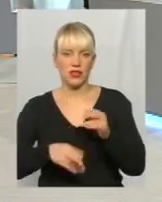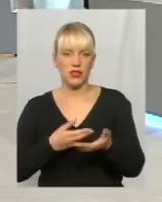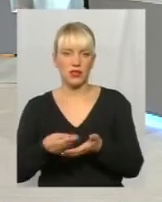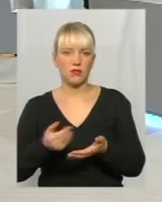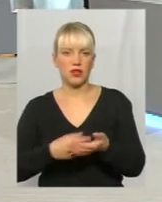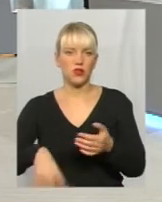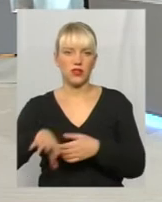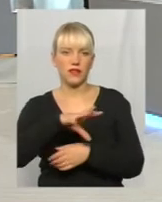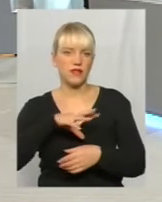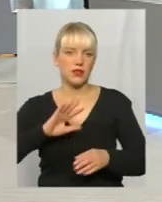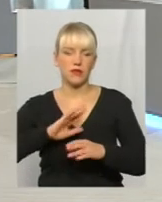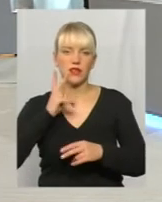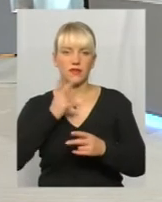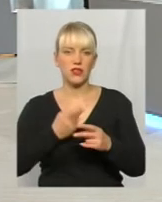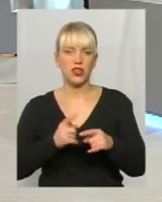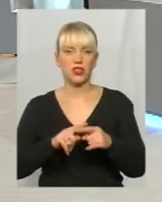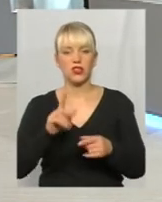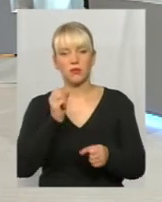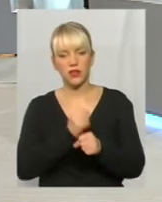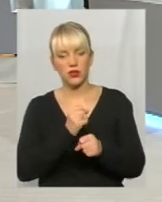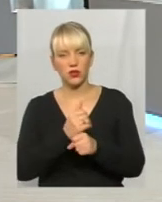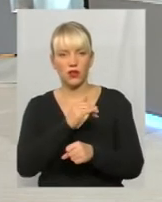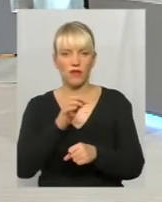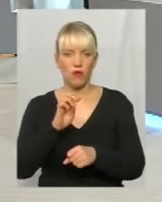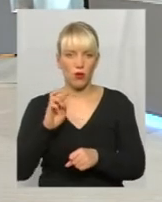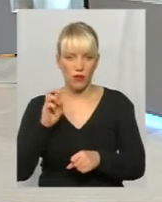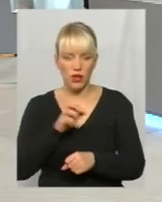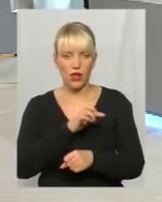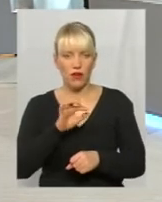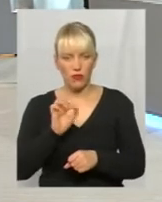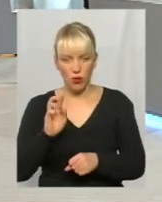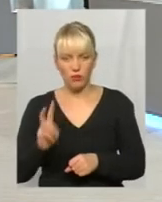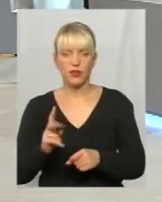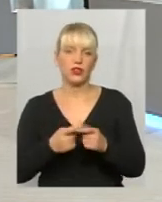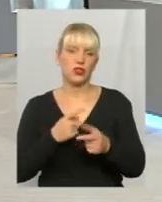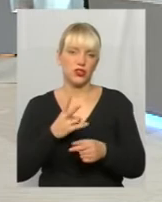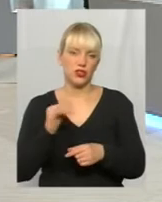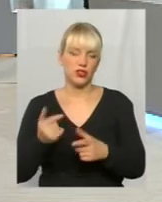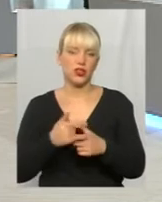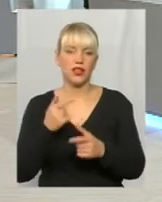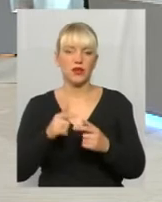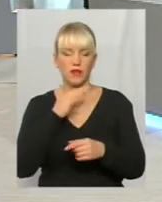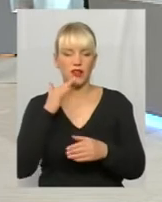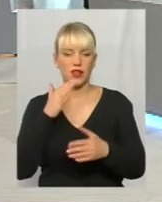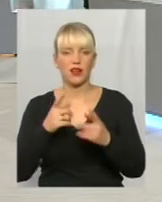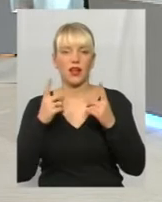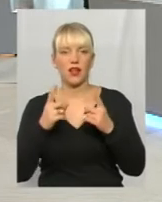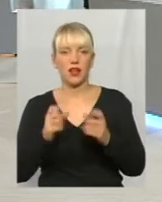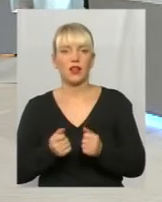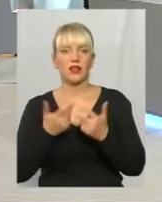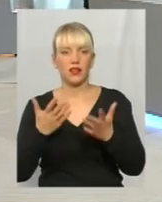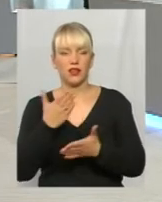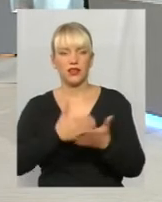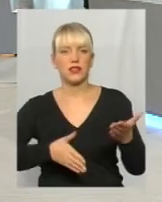незважаючи на те, працює ФОП чи не працює, є в нього діяльність чи ні. Тоді велика кількість скасувалась, це